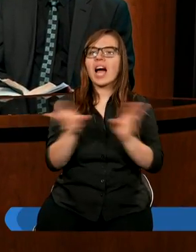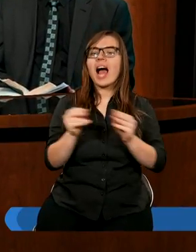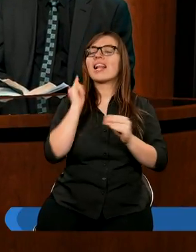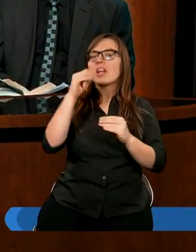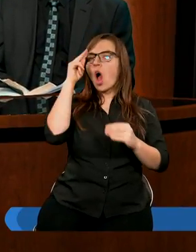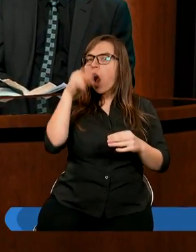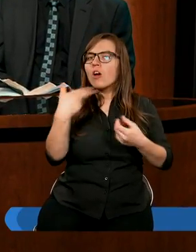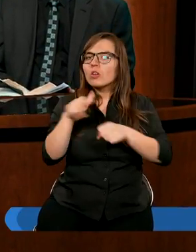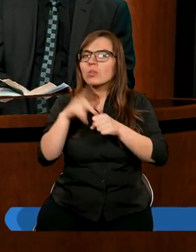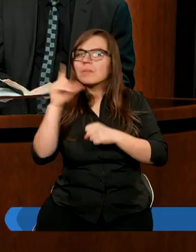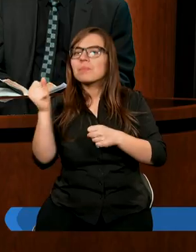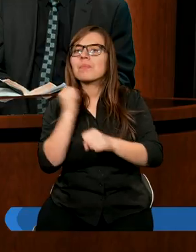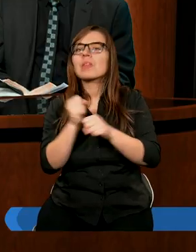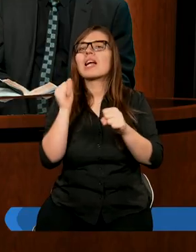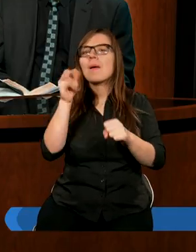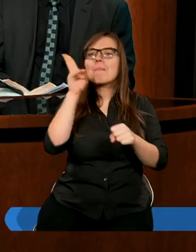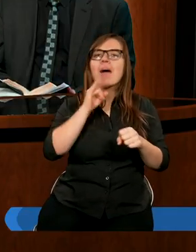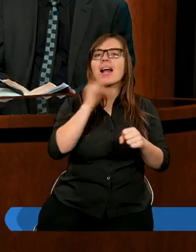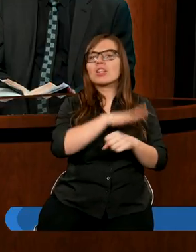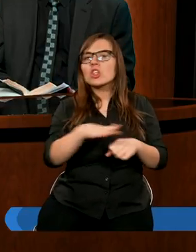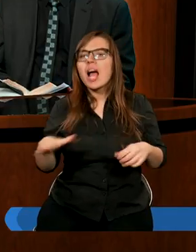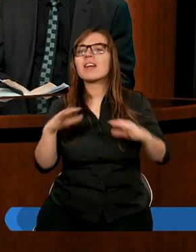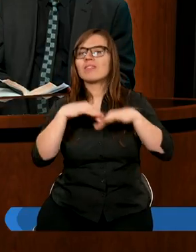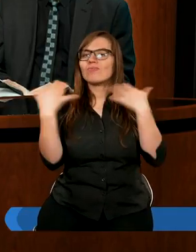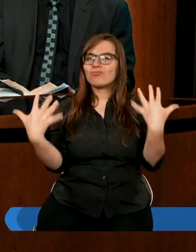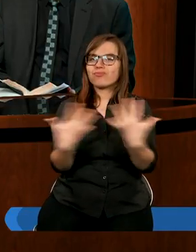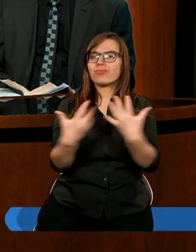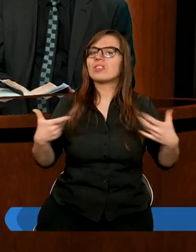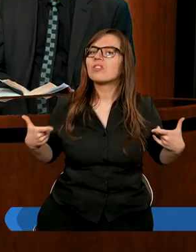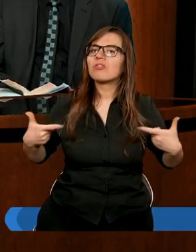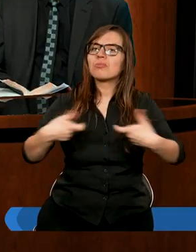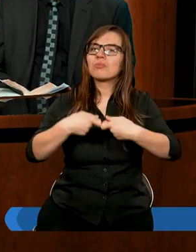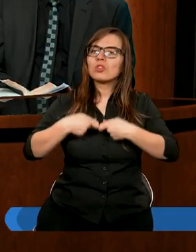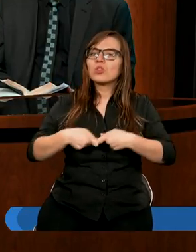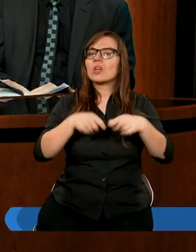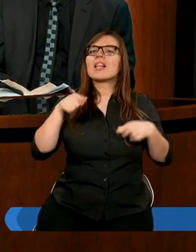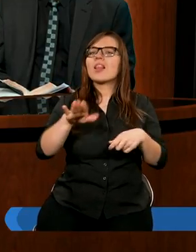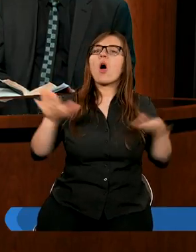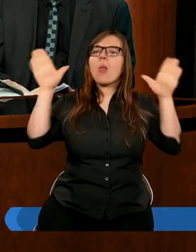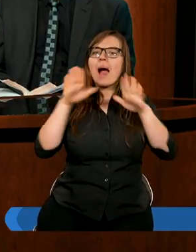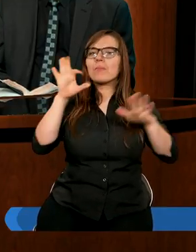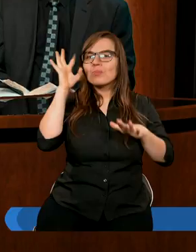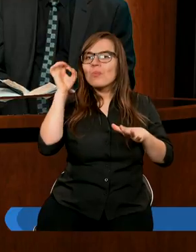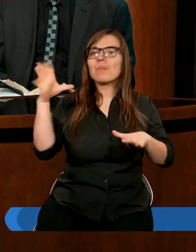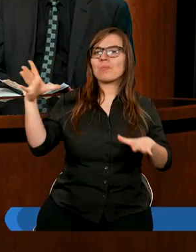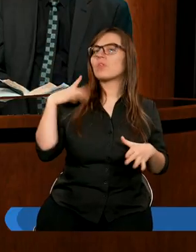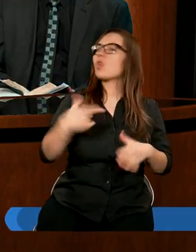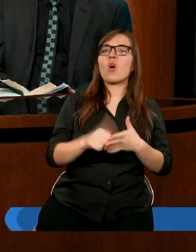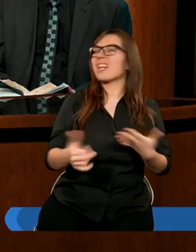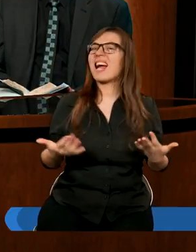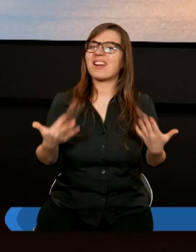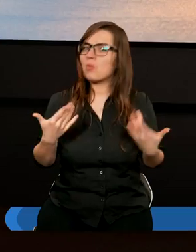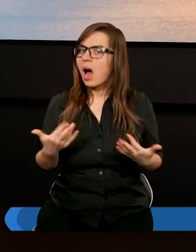idzie do pracy, i matka, i dzieci, żeby to nabożeństwo poranne było. To nie jest